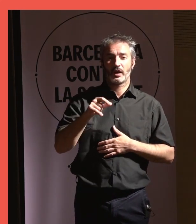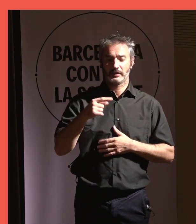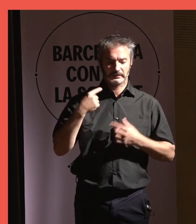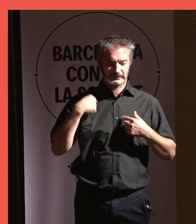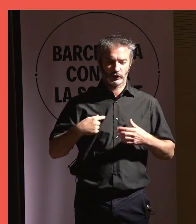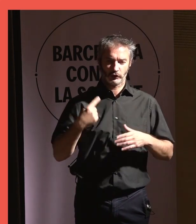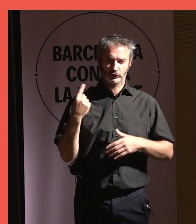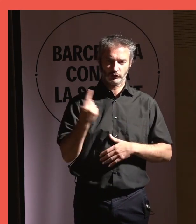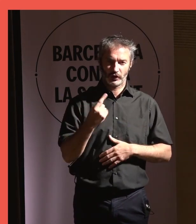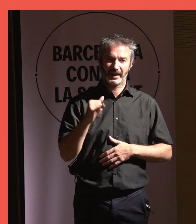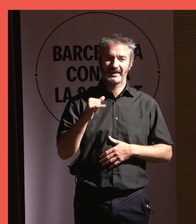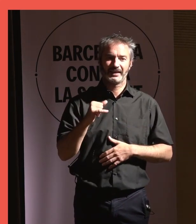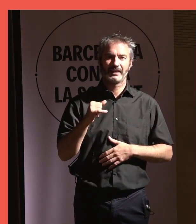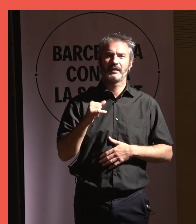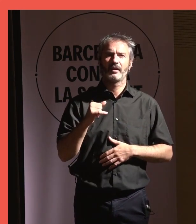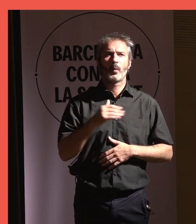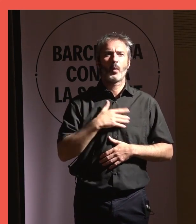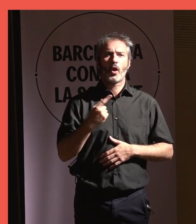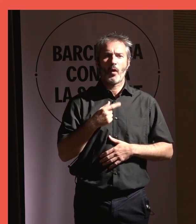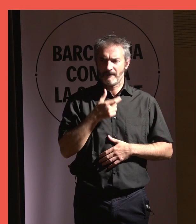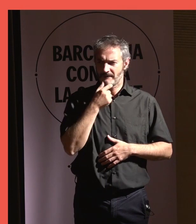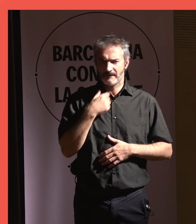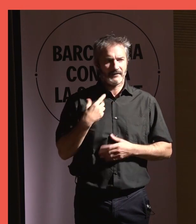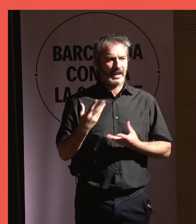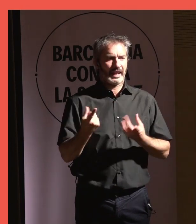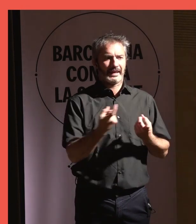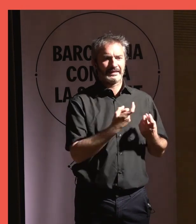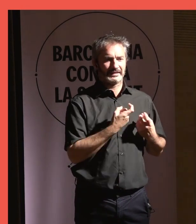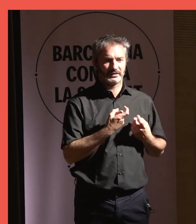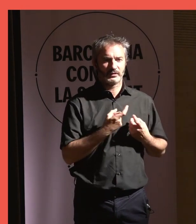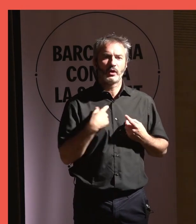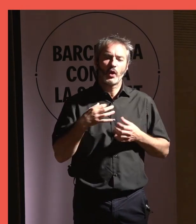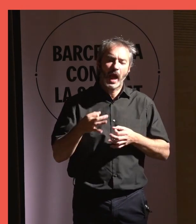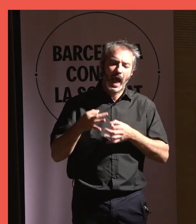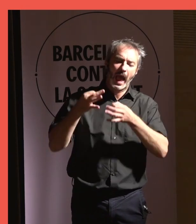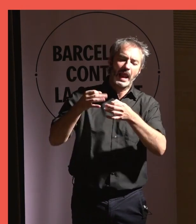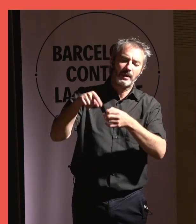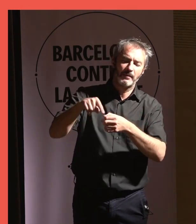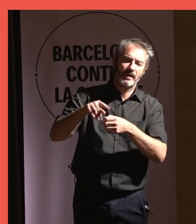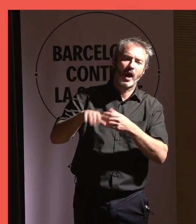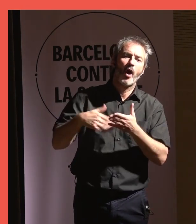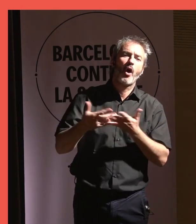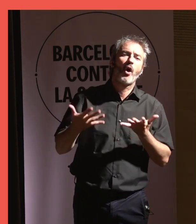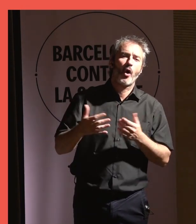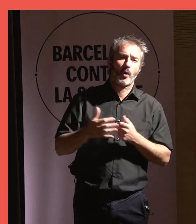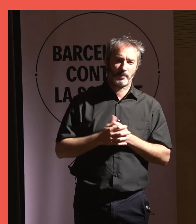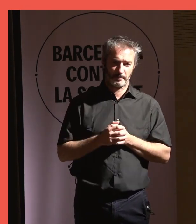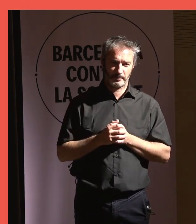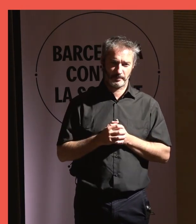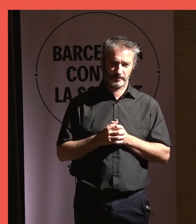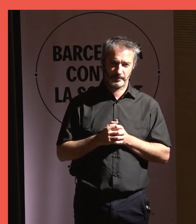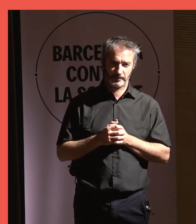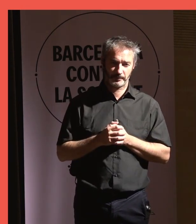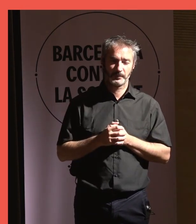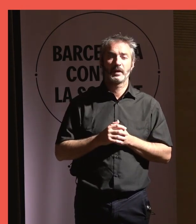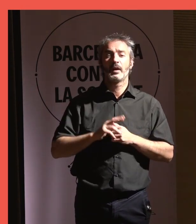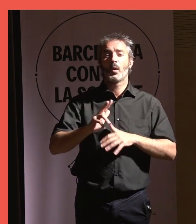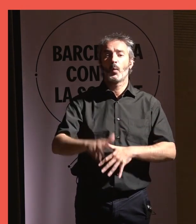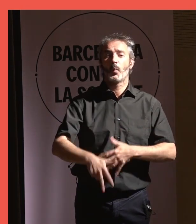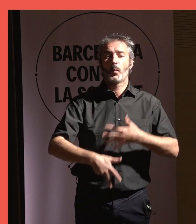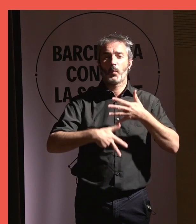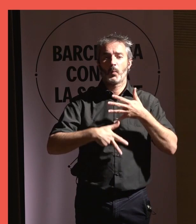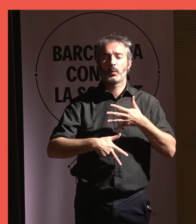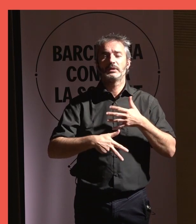se senten soles i no volen estar soles. Com arribem a aquestes persones? Es fa una pregunta aquesta conclusió. Conclusió número 8.